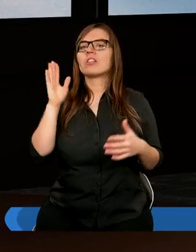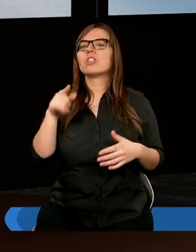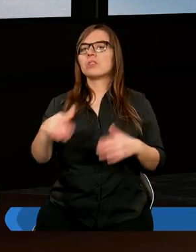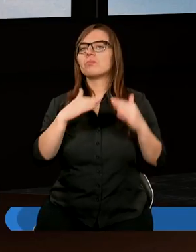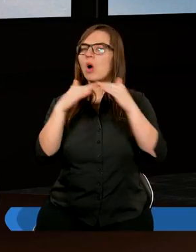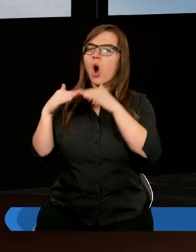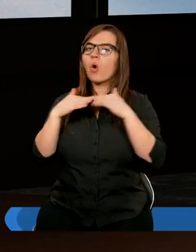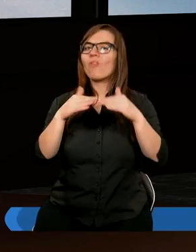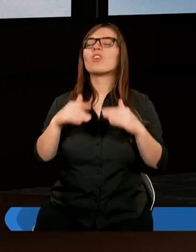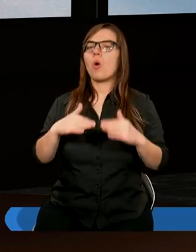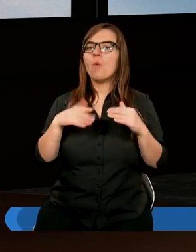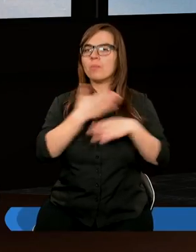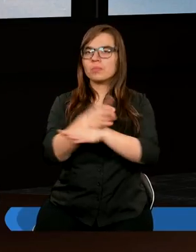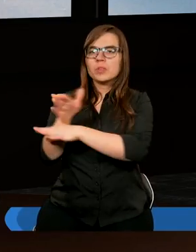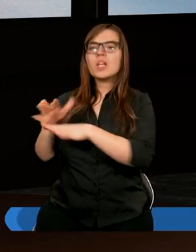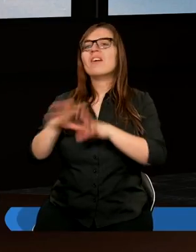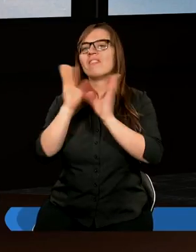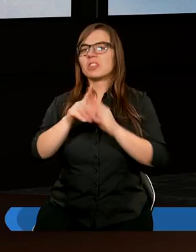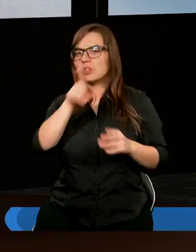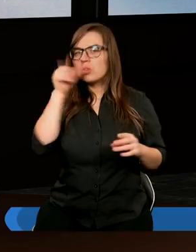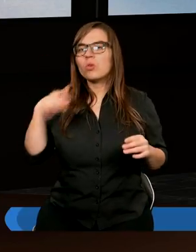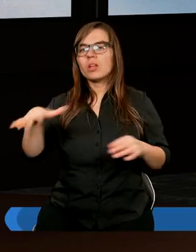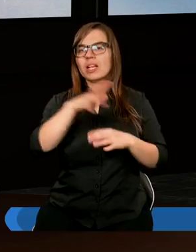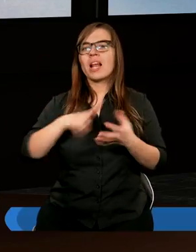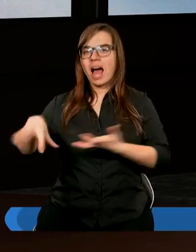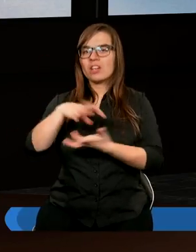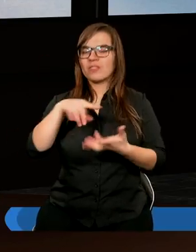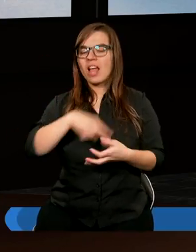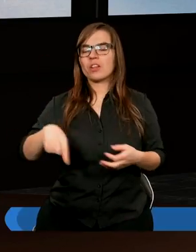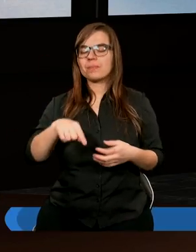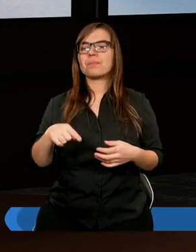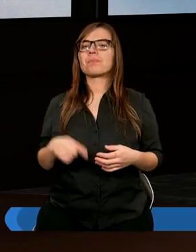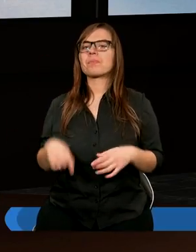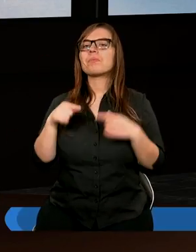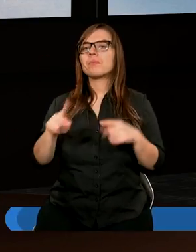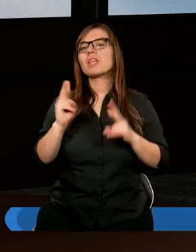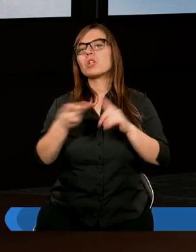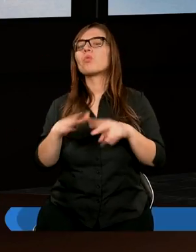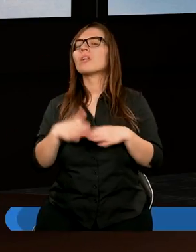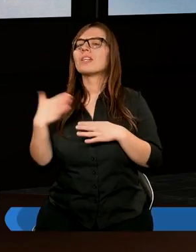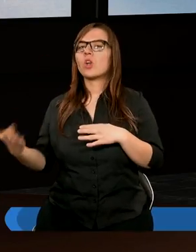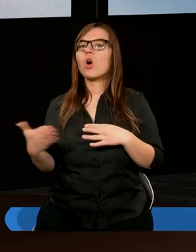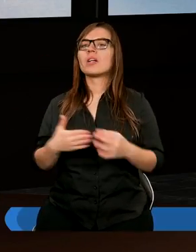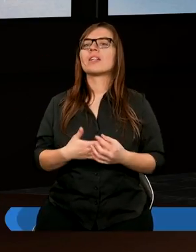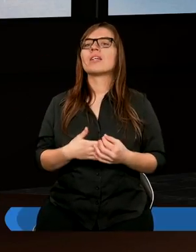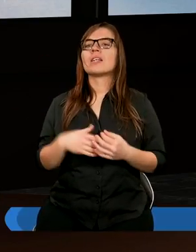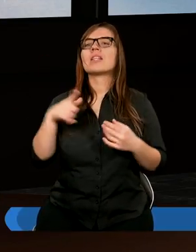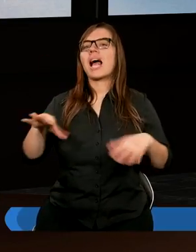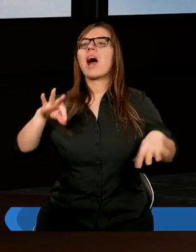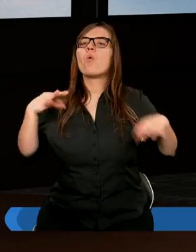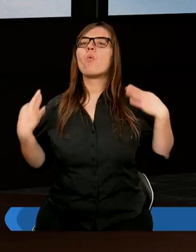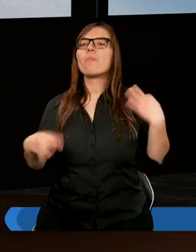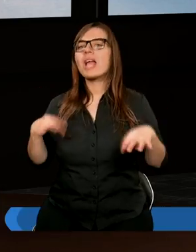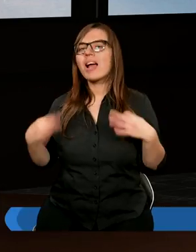równo podzielone przez wszystkich ludzi na tym świecie, ale z drugiej strony ta